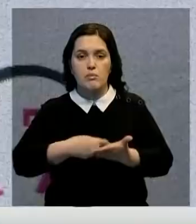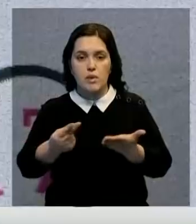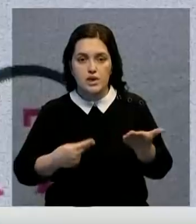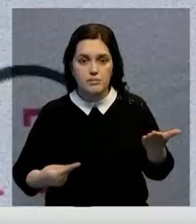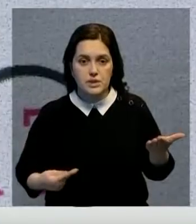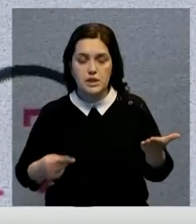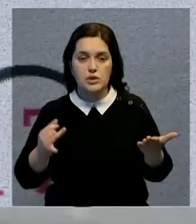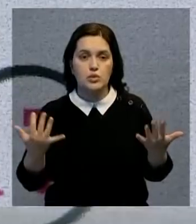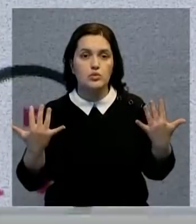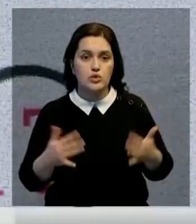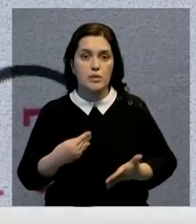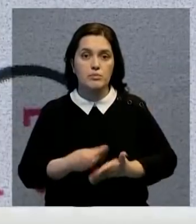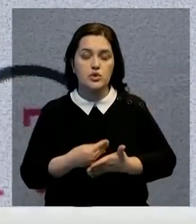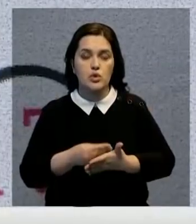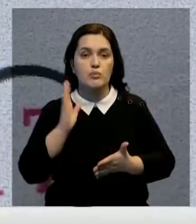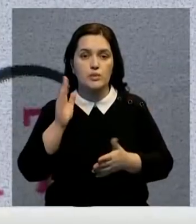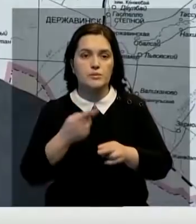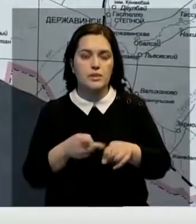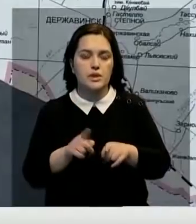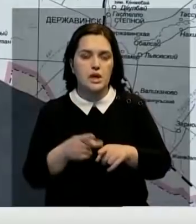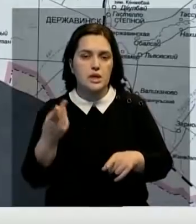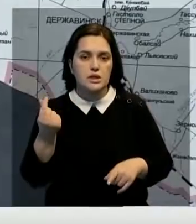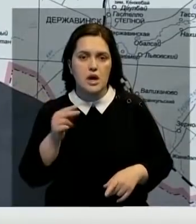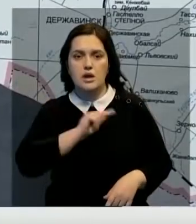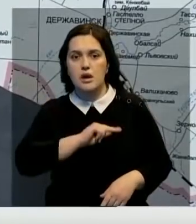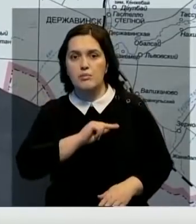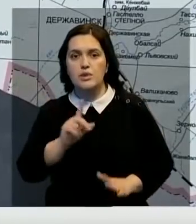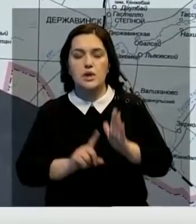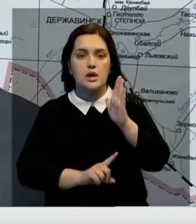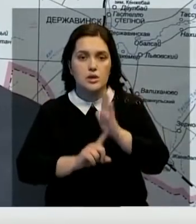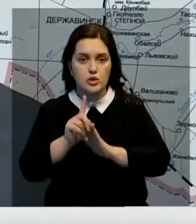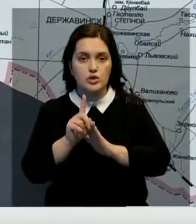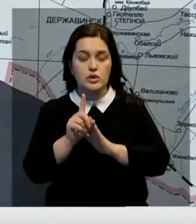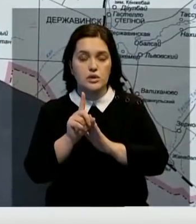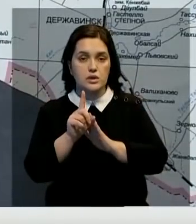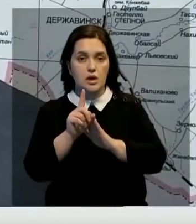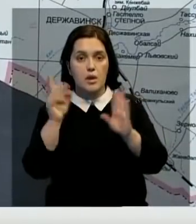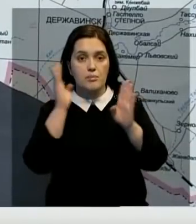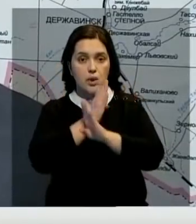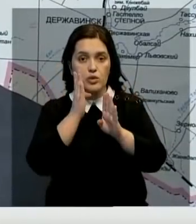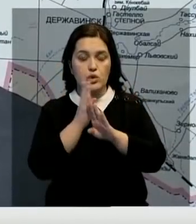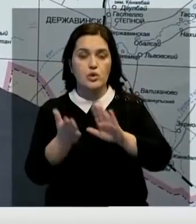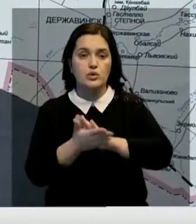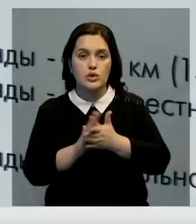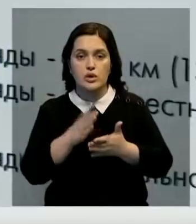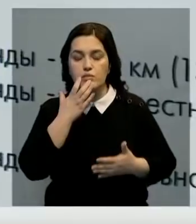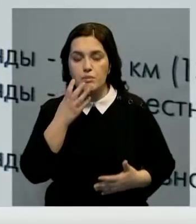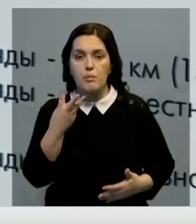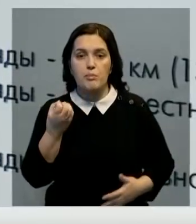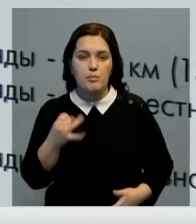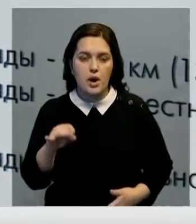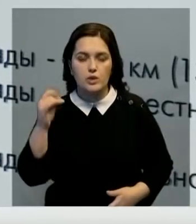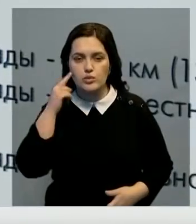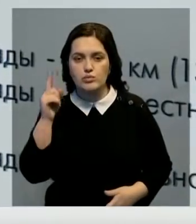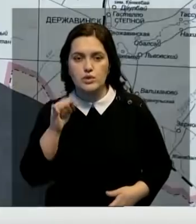и уже в бюджете будем предусматривать эти деньги. Работы начнутся как с наступлением погодных условий, теплых. май. Думаю, что